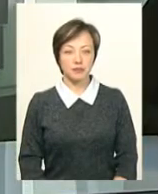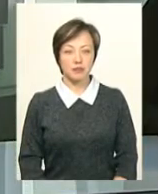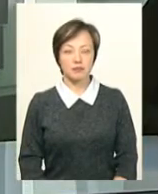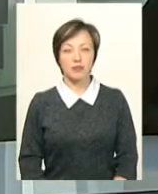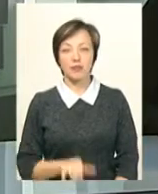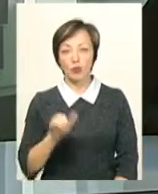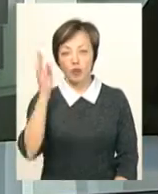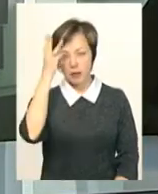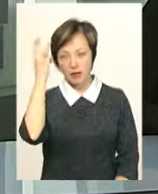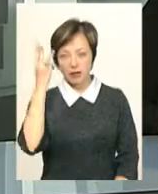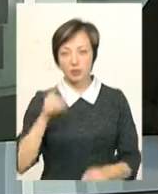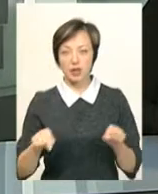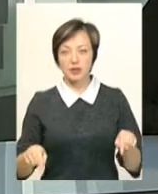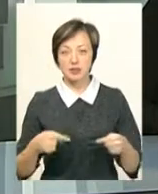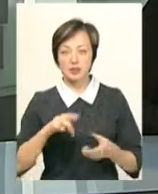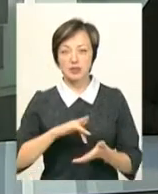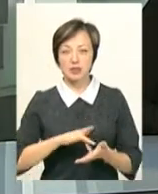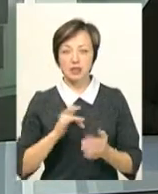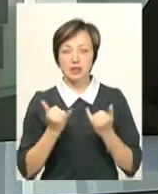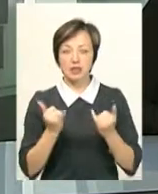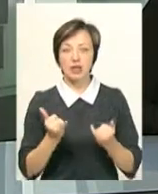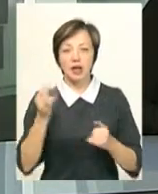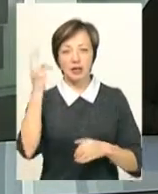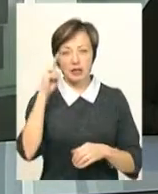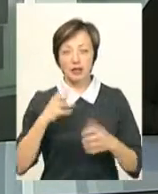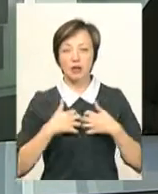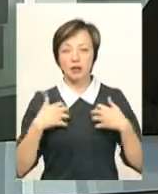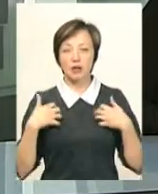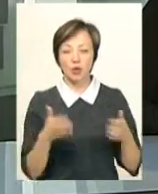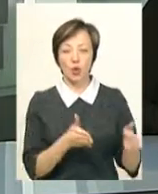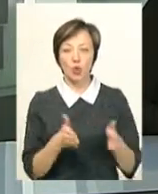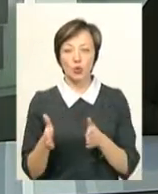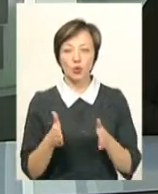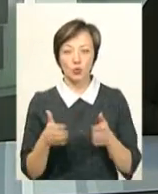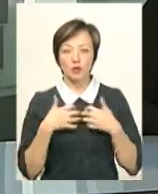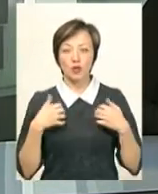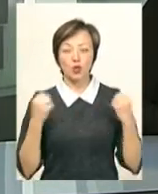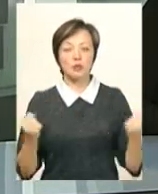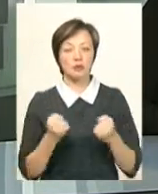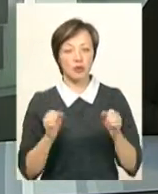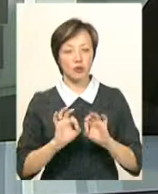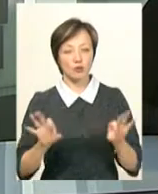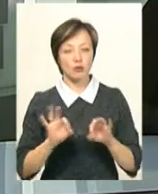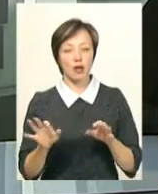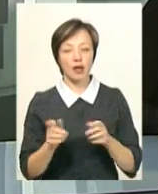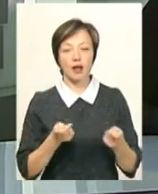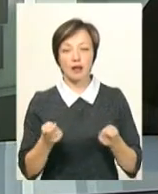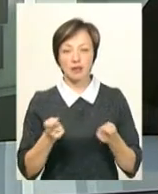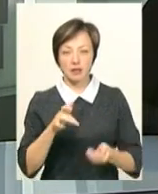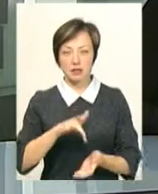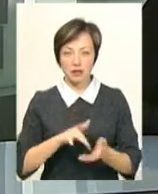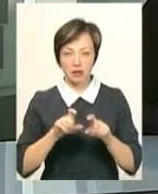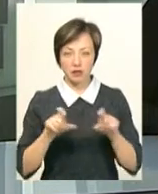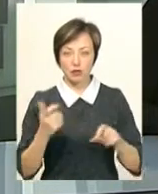У Хмельницькому реабілітаційному центрі для диких тварин готують звірів до зимівлі, розповідає керівник центру Сергій Пальохін.